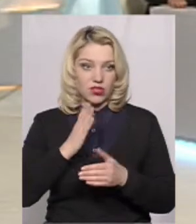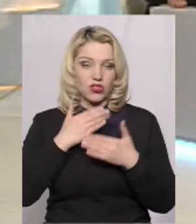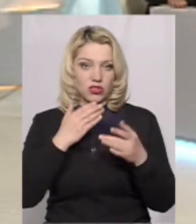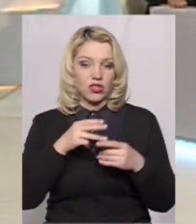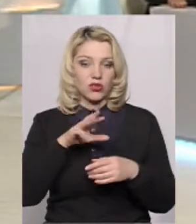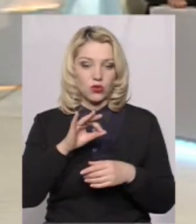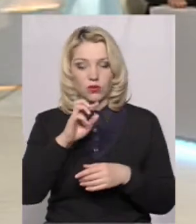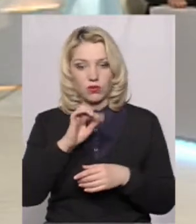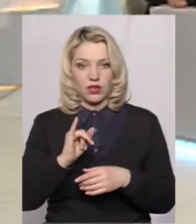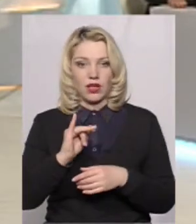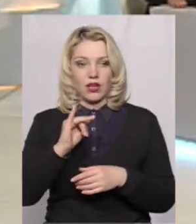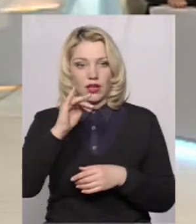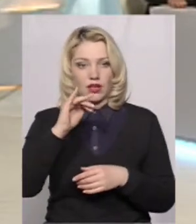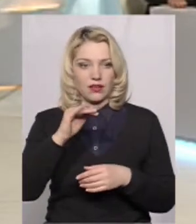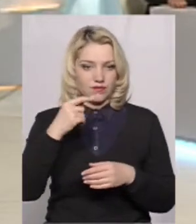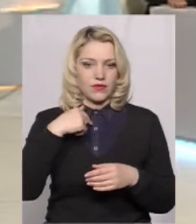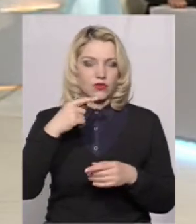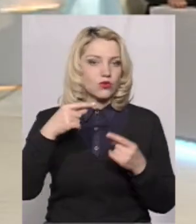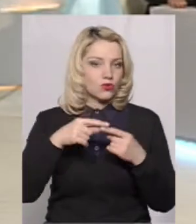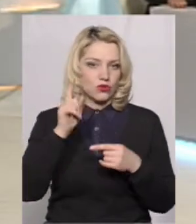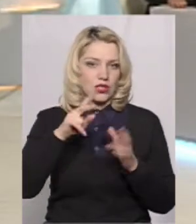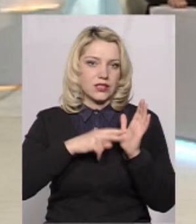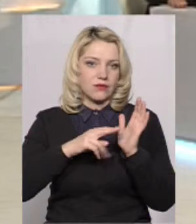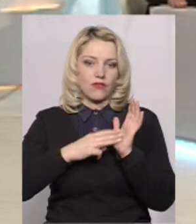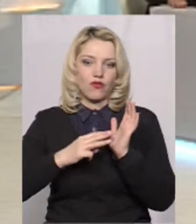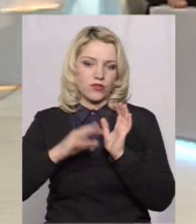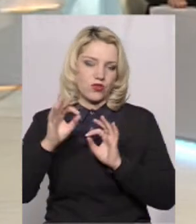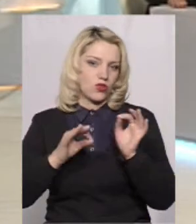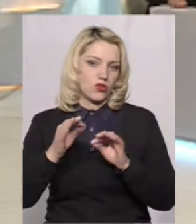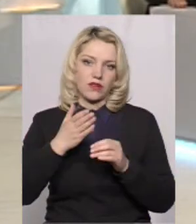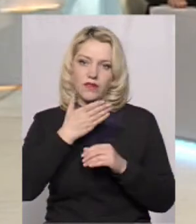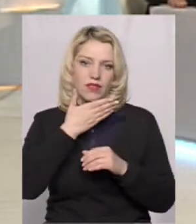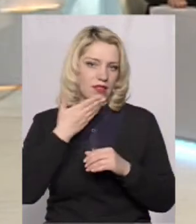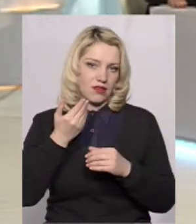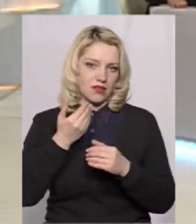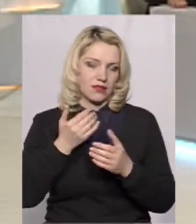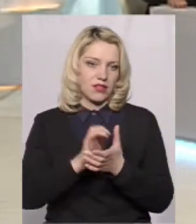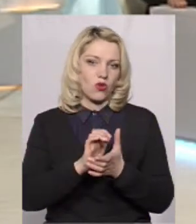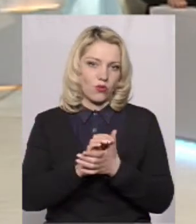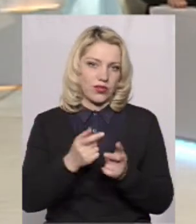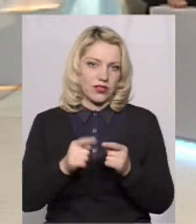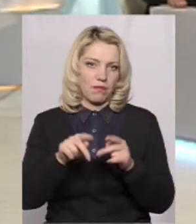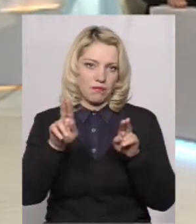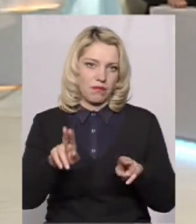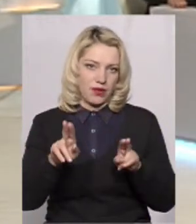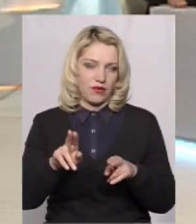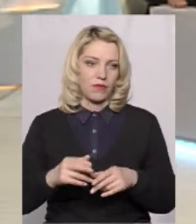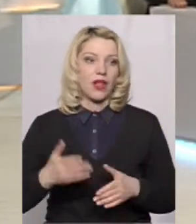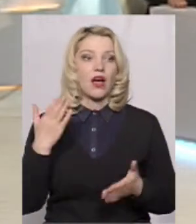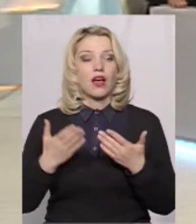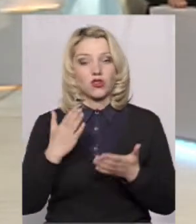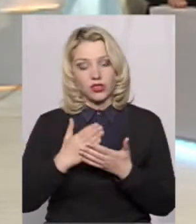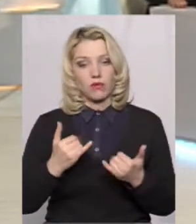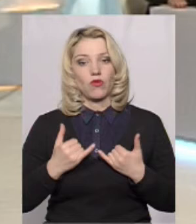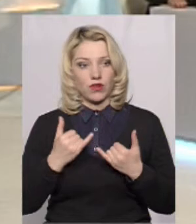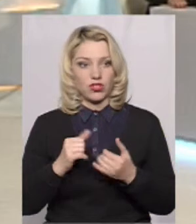відсотків 70-80 його не читають. Є можливість поновитися? Звичайно, є. Якщо є, поважні причини